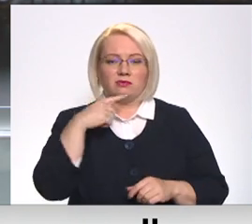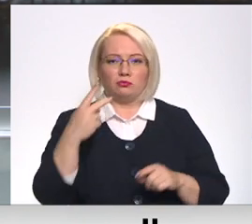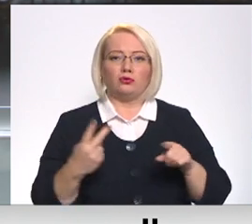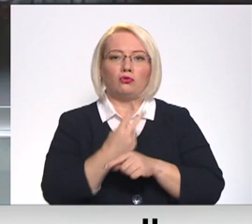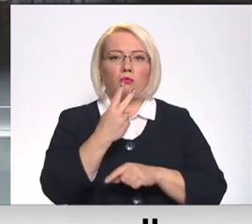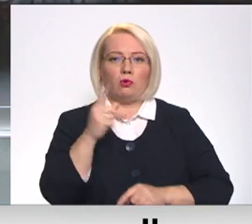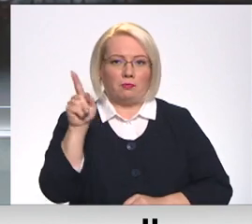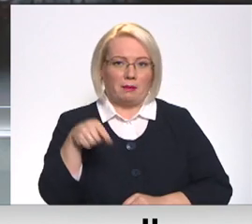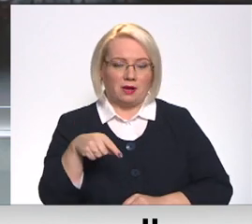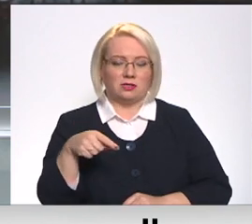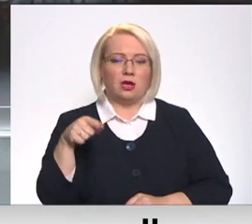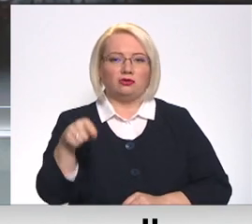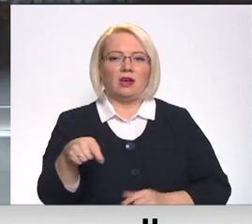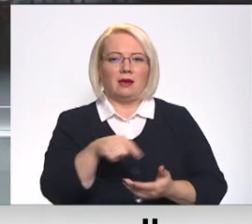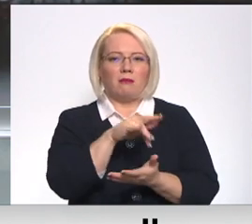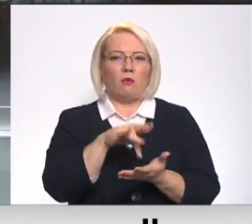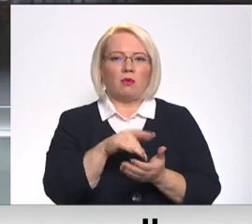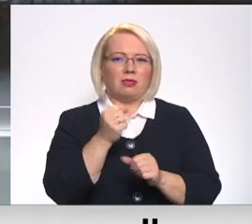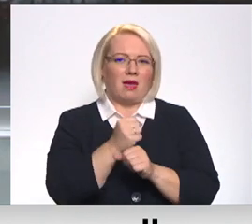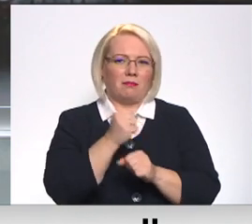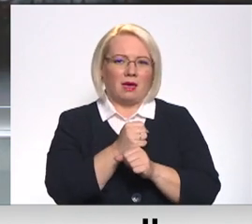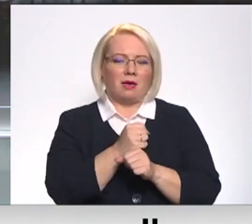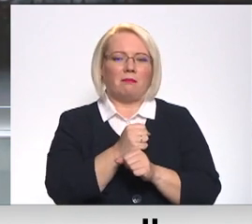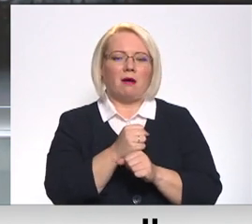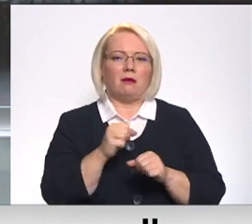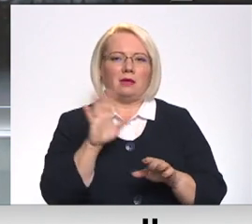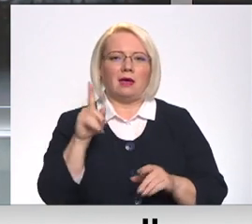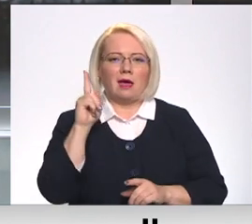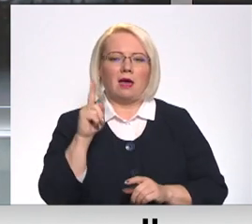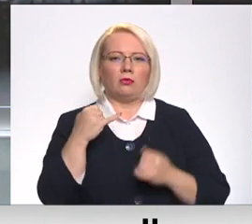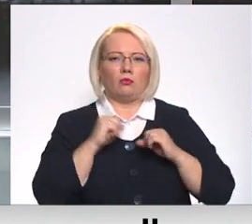pieprasījumu. Punkta darbība nodrošina tikai iedzīvotājs iedojumi.